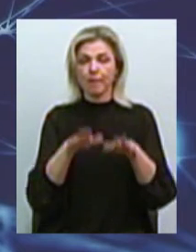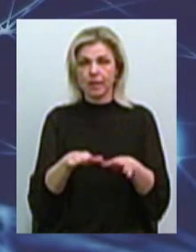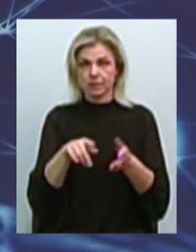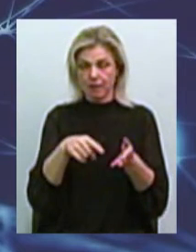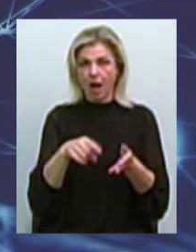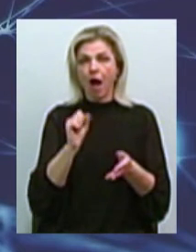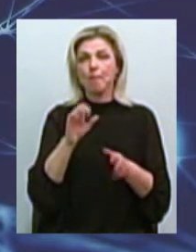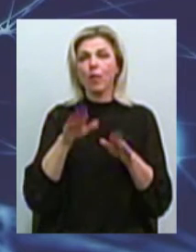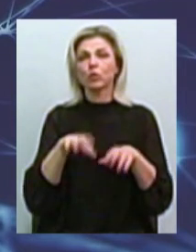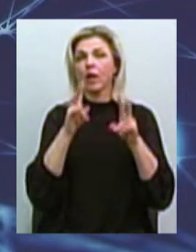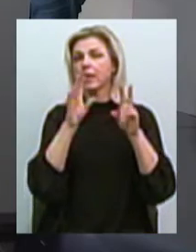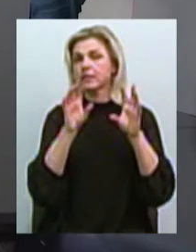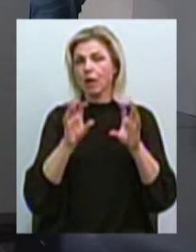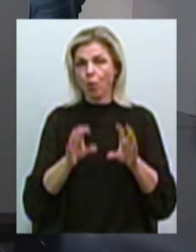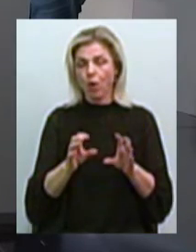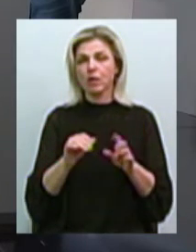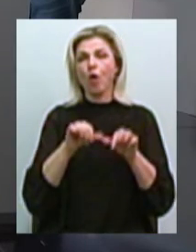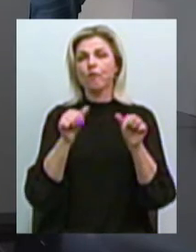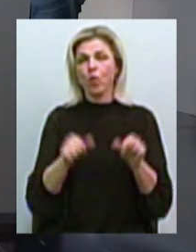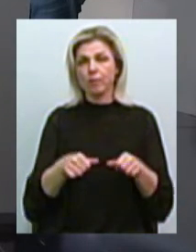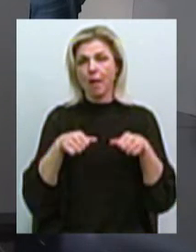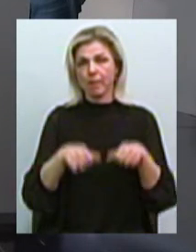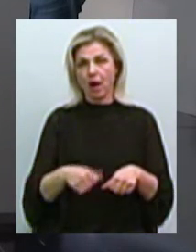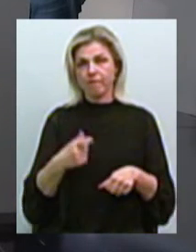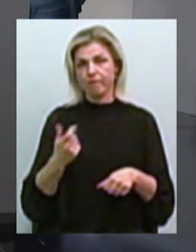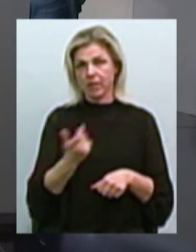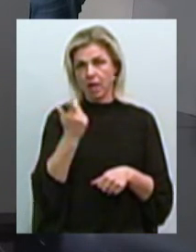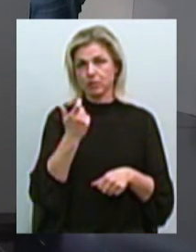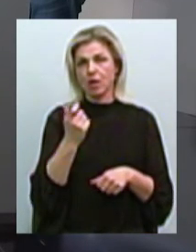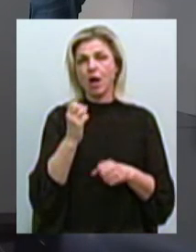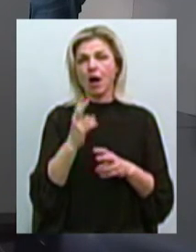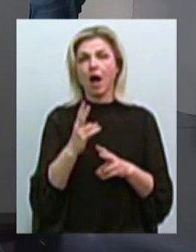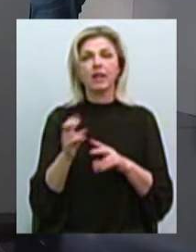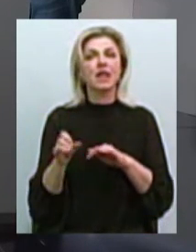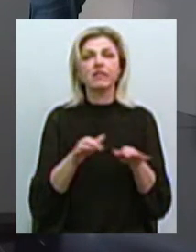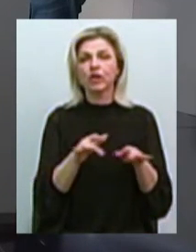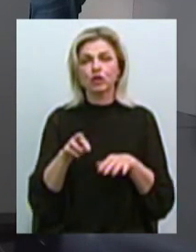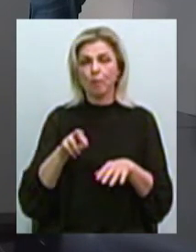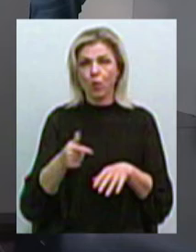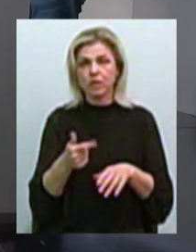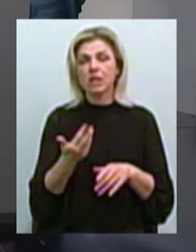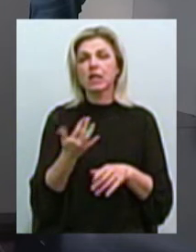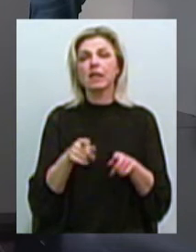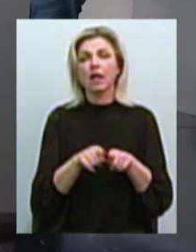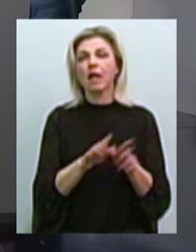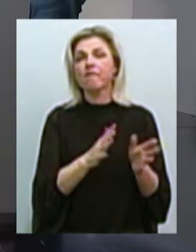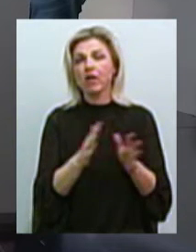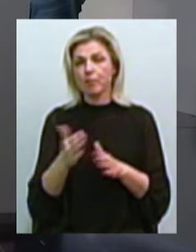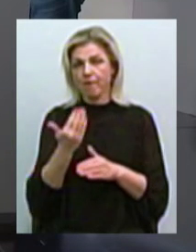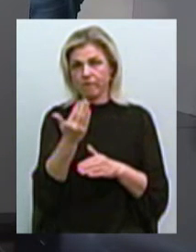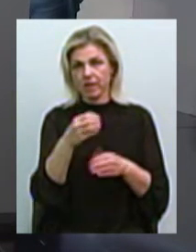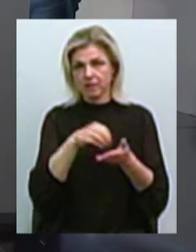а потім незаконно оформлюють право власності, как на нерухоме майно. И сколько таких випадків вы